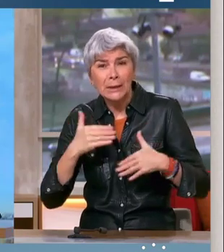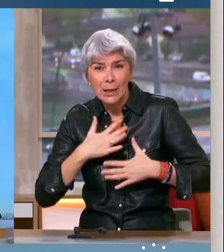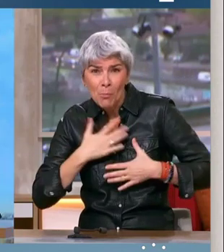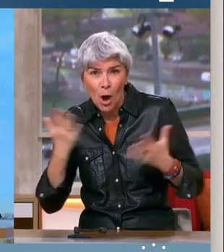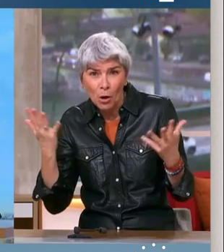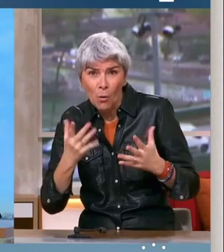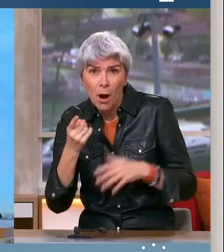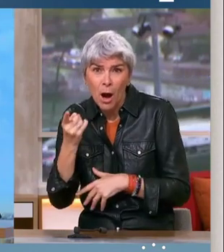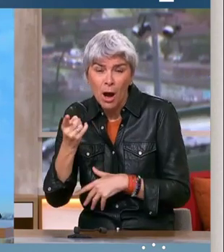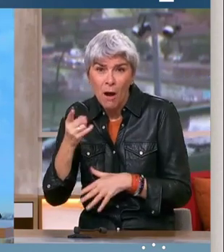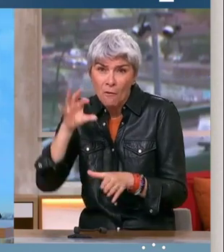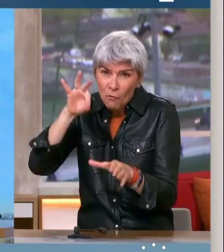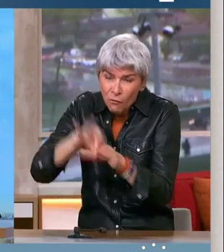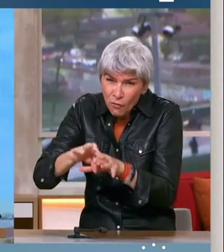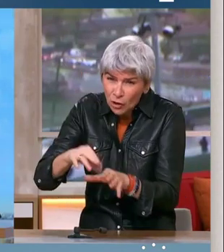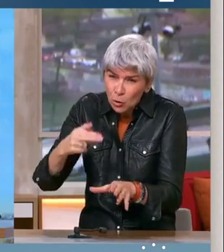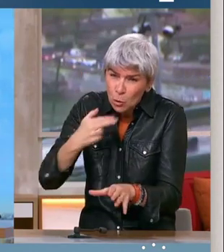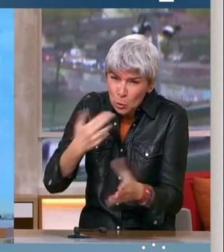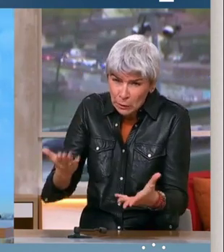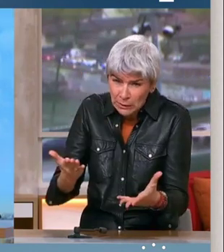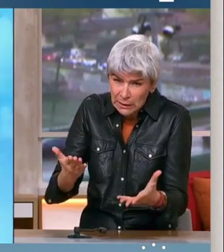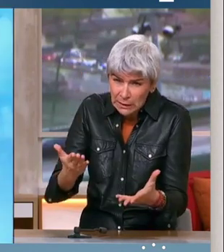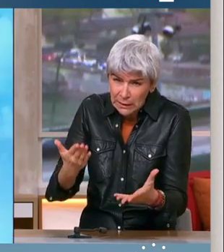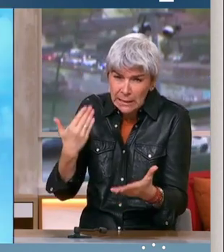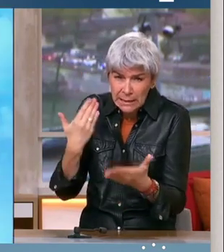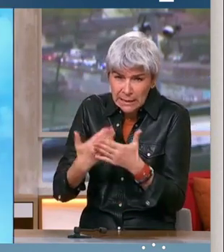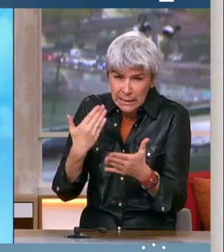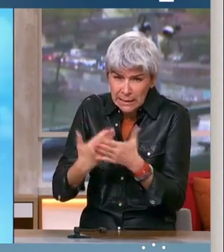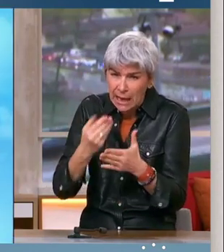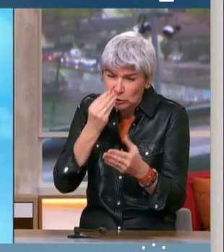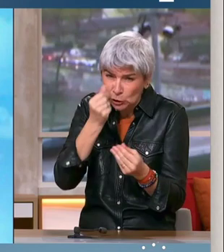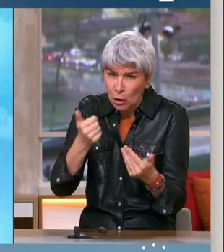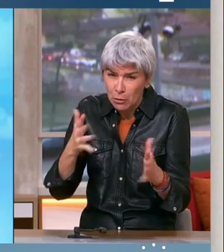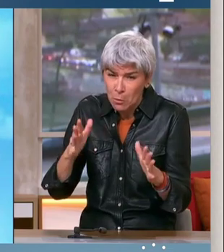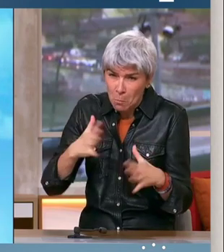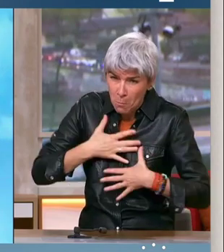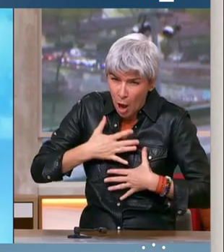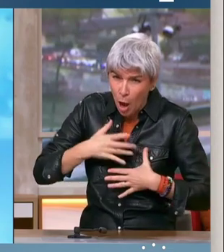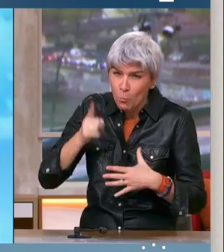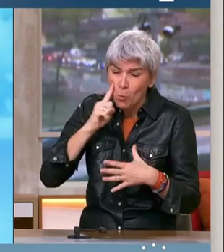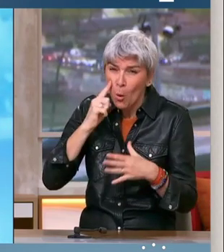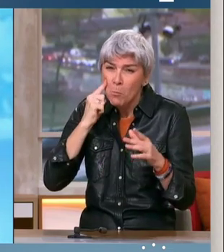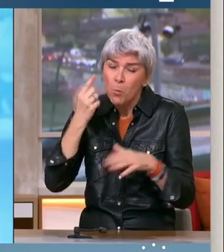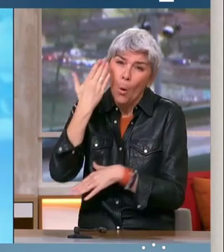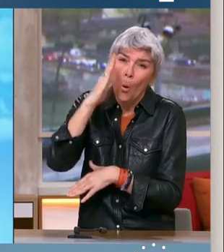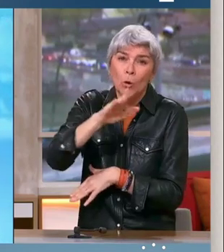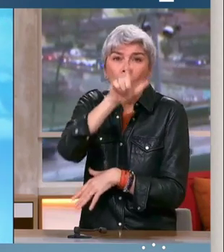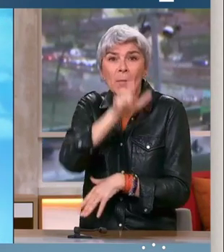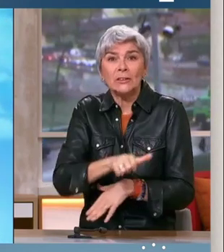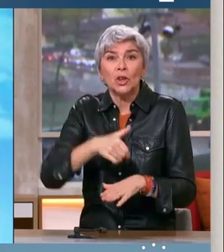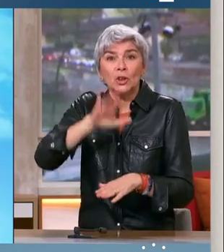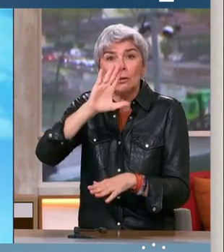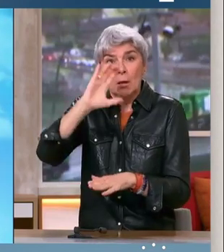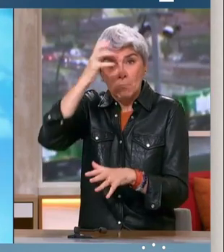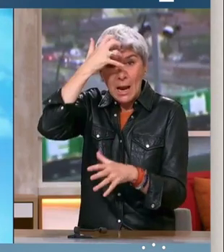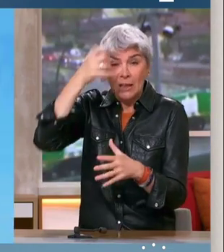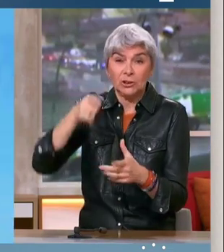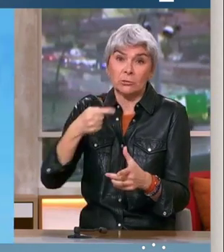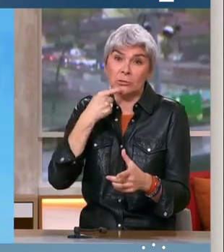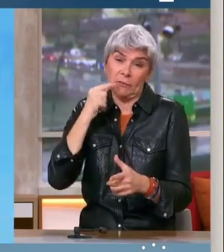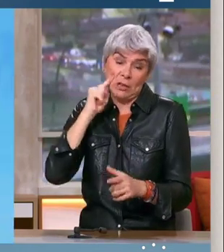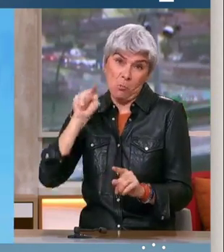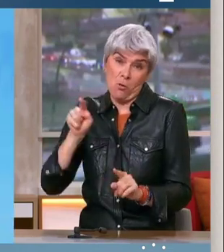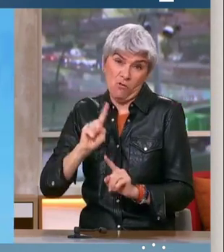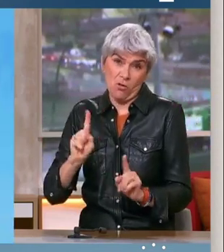ce vote utile, c'est un peu ce qui a coloré ces derniers jours de campagne, en faveur d'un autre candidat, Jean-Luc Mélenchon, à votre détriment donc,